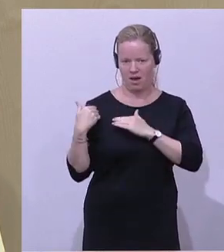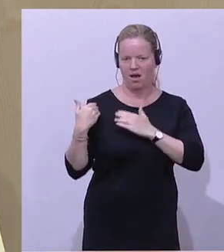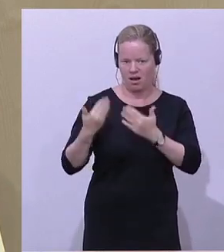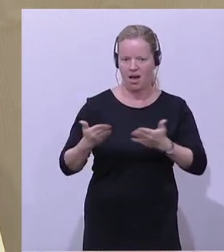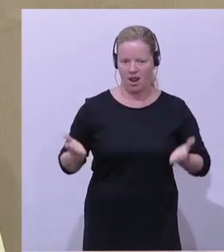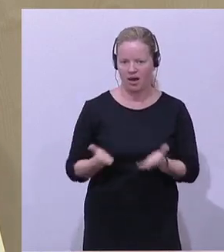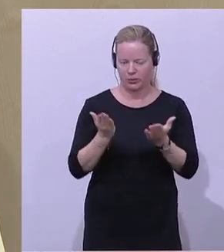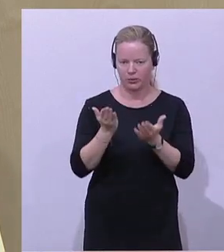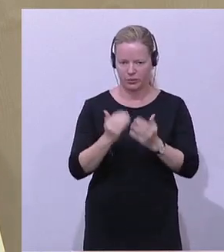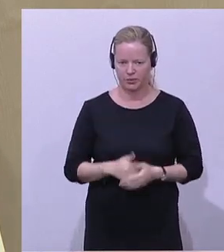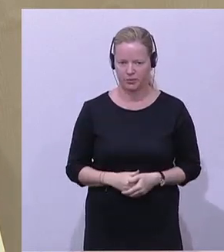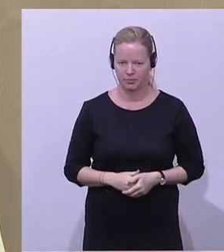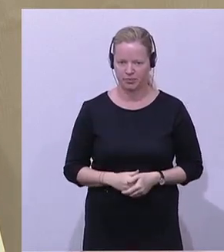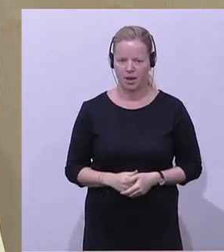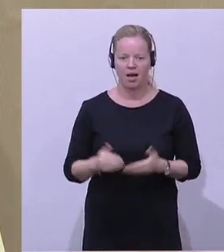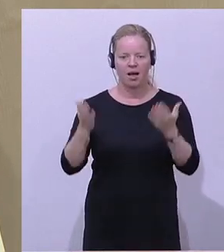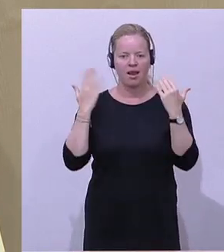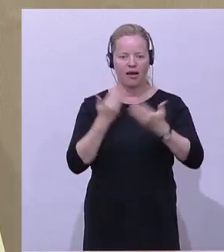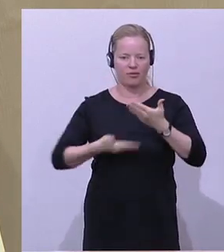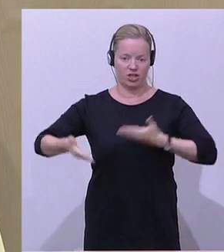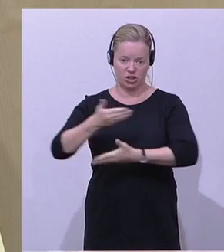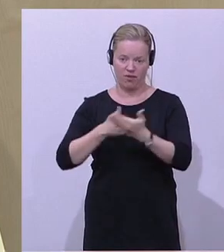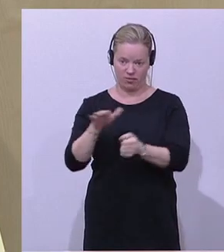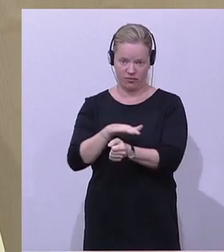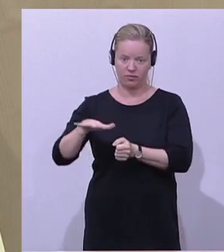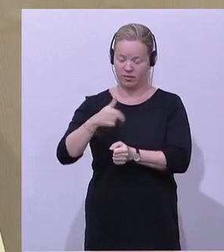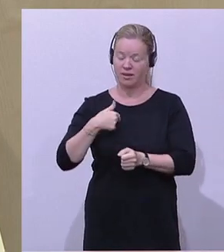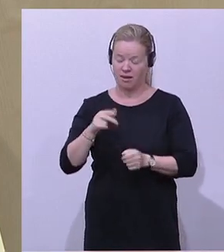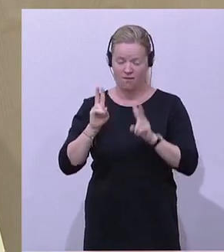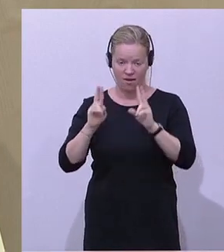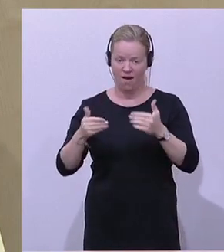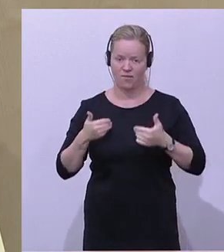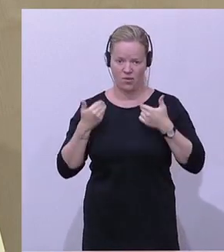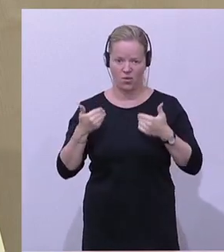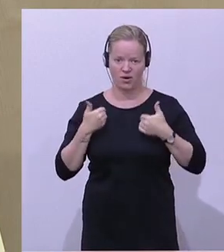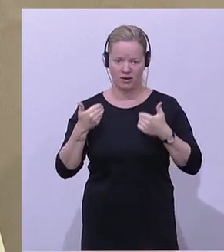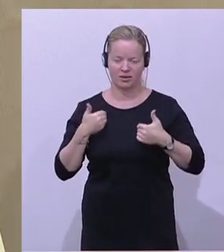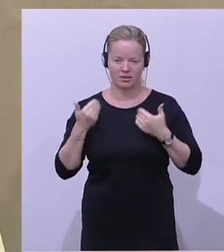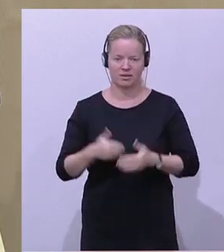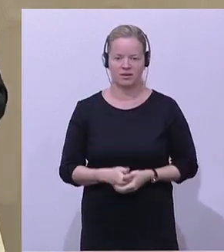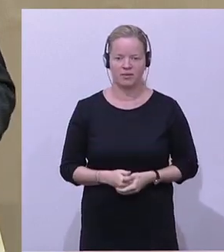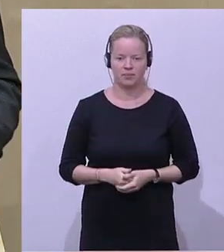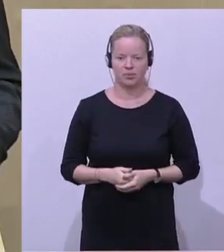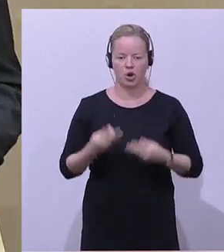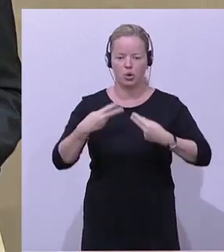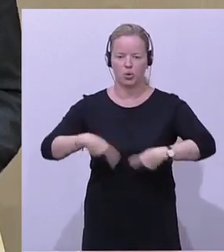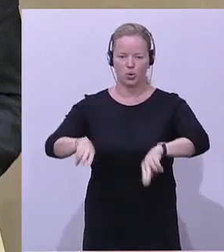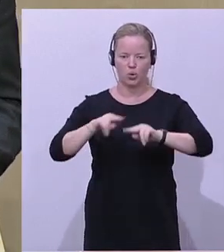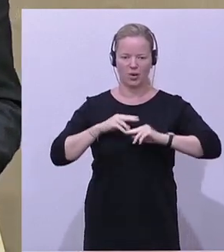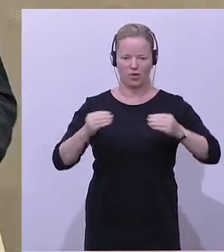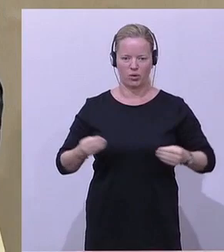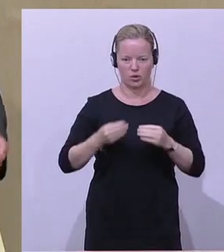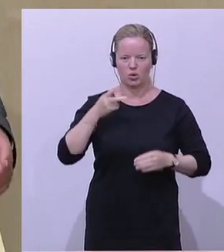Die Landwirtschaft, und da freue ich mich ganz besonders, wird in dieser Rückvergütung der